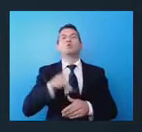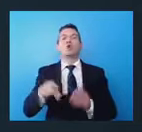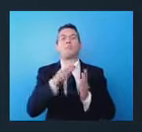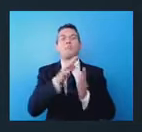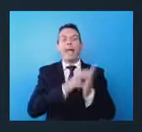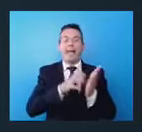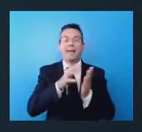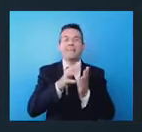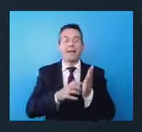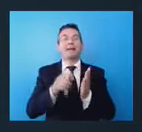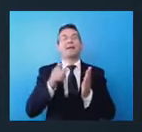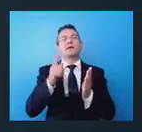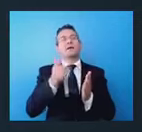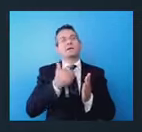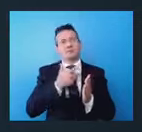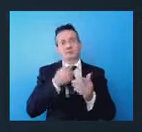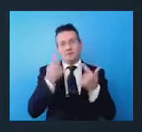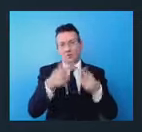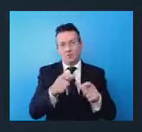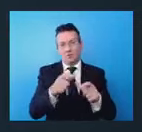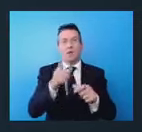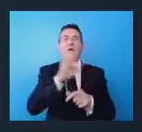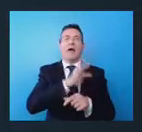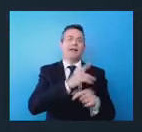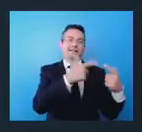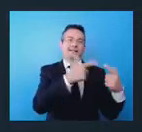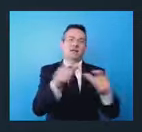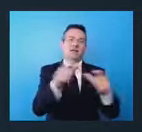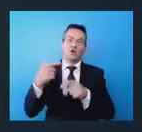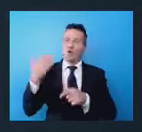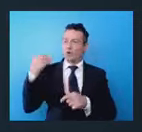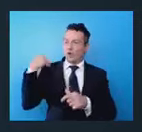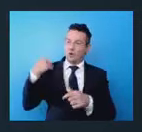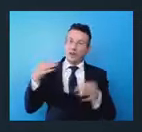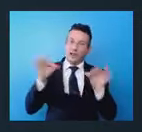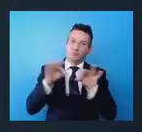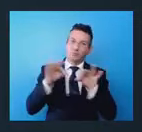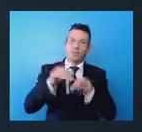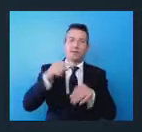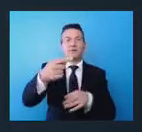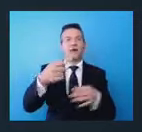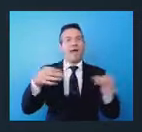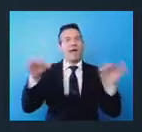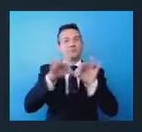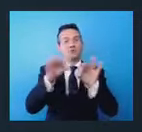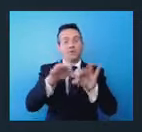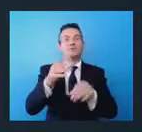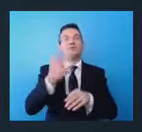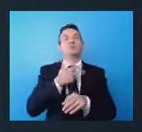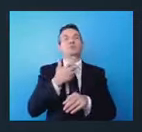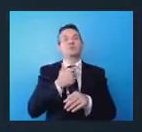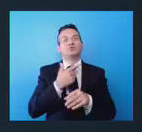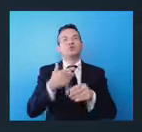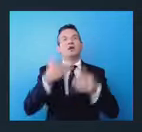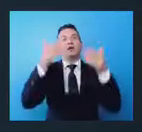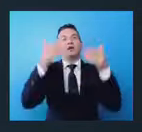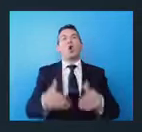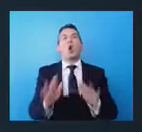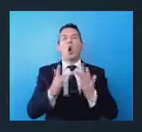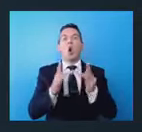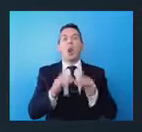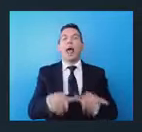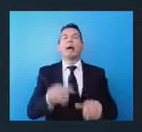altri settori di cui abbiamo parlato e parleremo e che potete trovare anche il form online da compilare su cui inviare le vostre